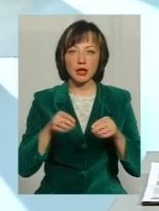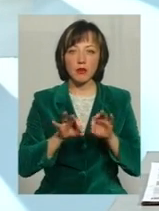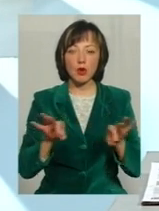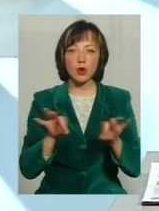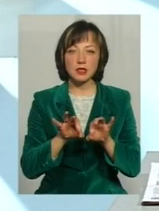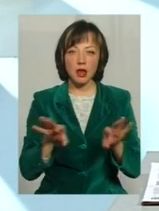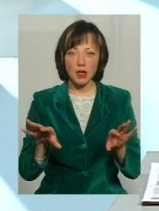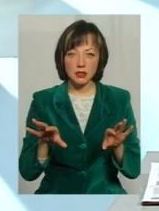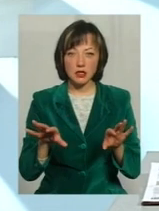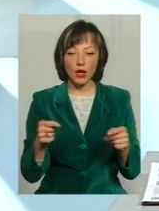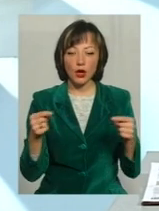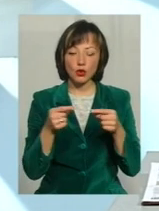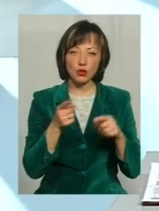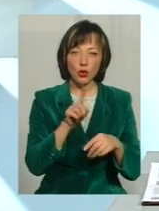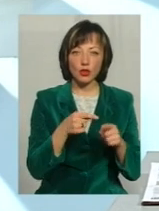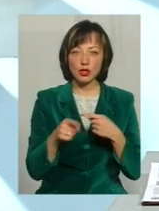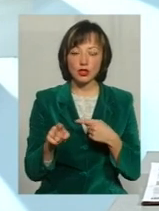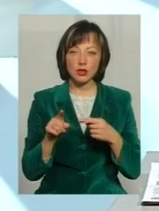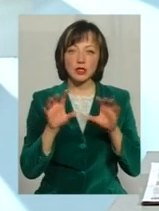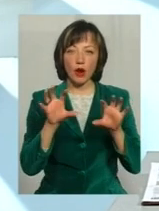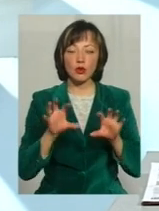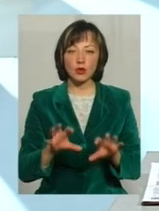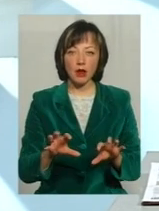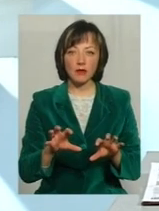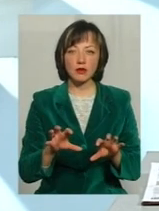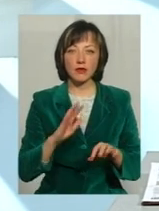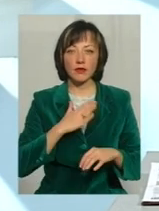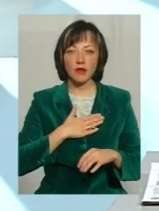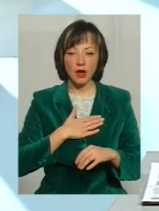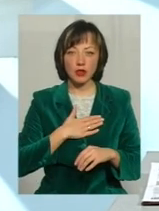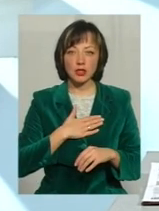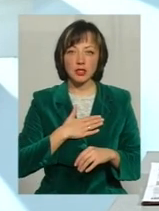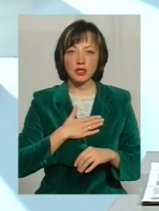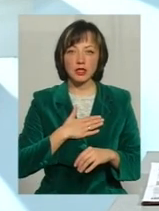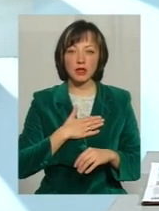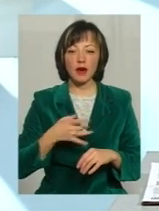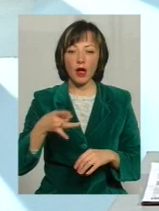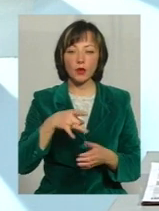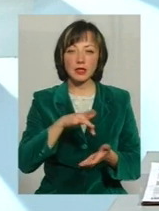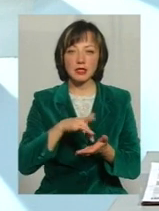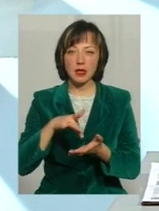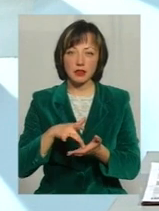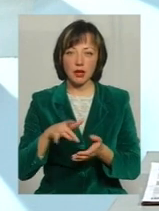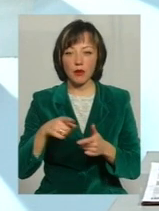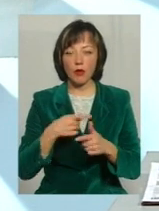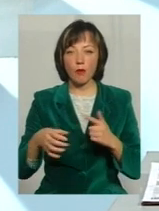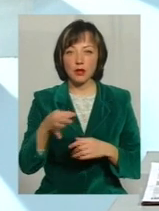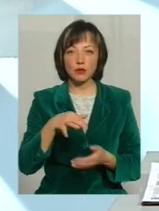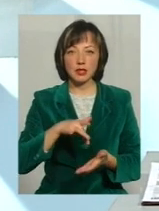'яснення того чи іншого новела законодавства в наших районних центрах, ще в обласному центрі